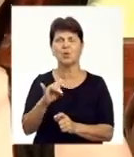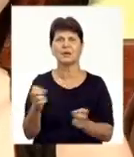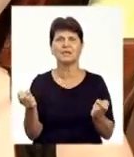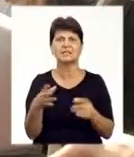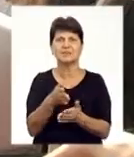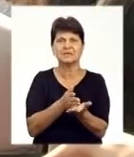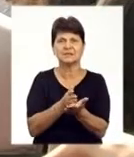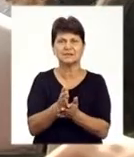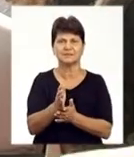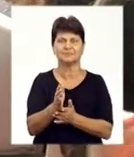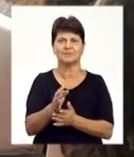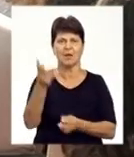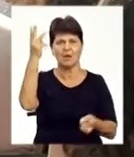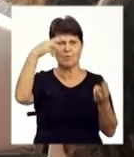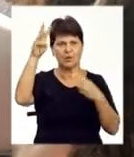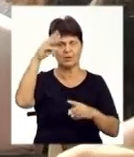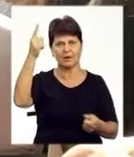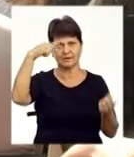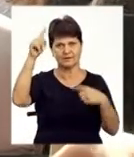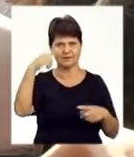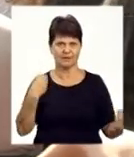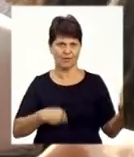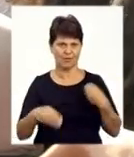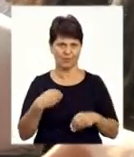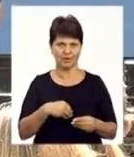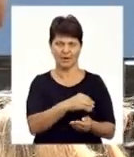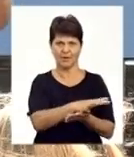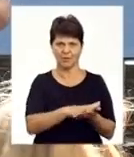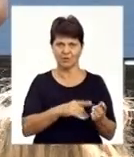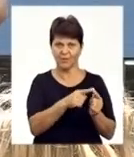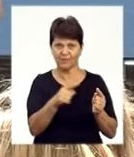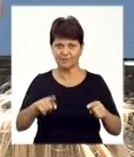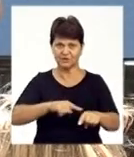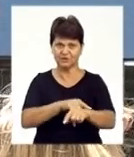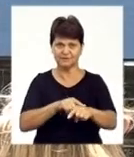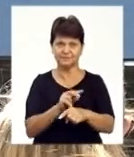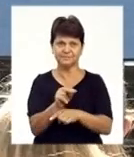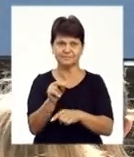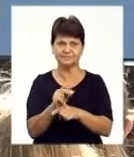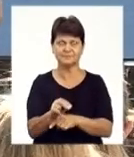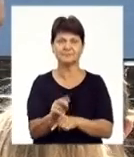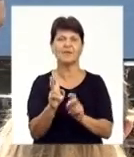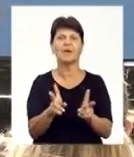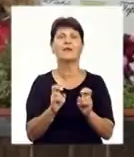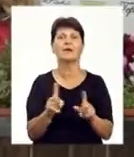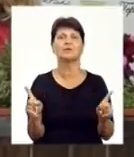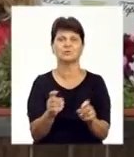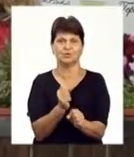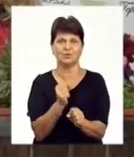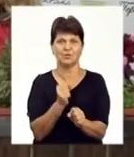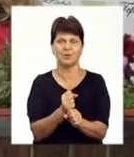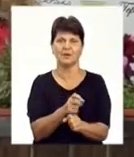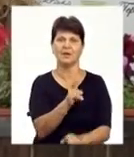соцмережах, а також моделі та дизайнери одягу. Впродовж 6 годин спікери навчали слухачів, як і з чого створювати